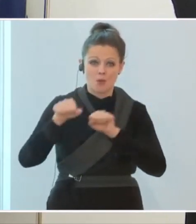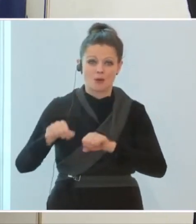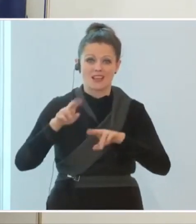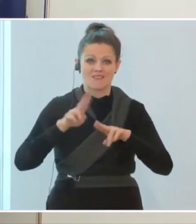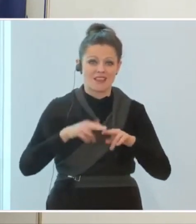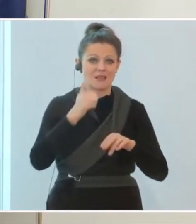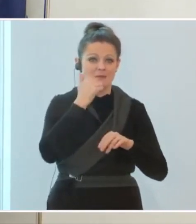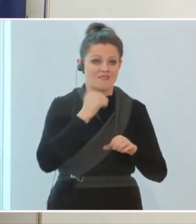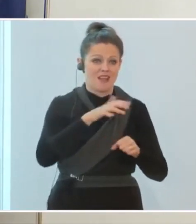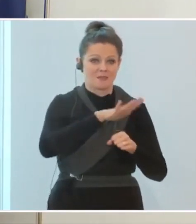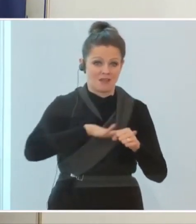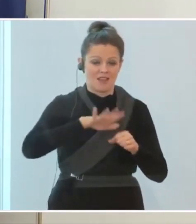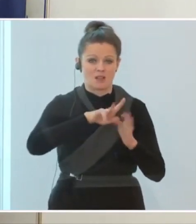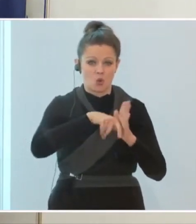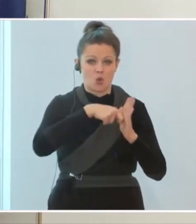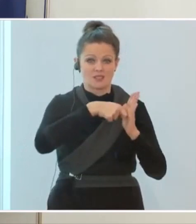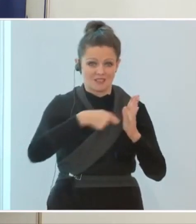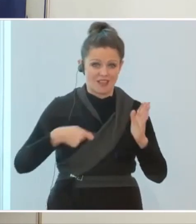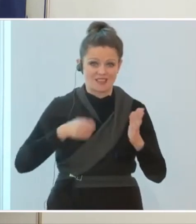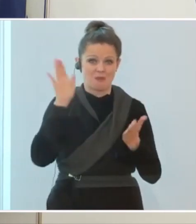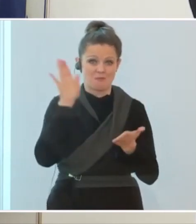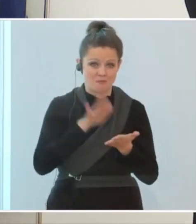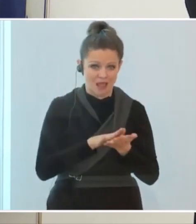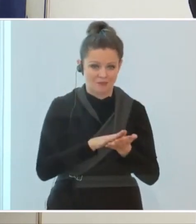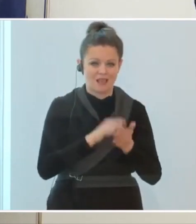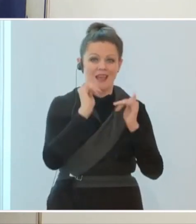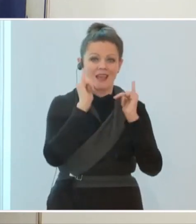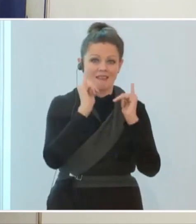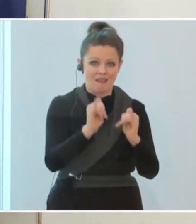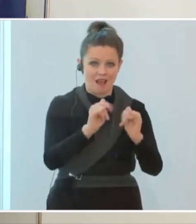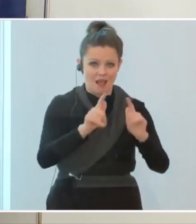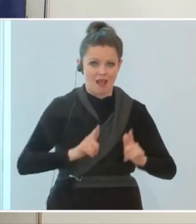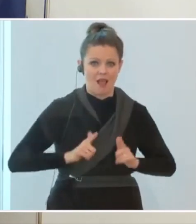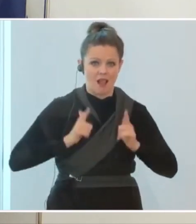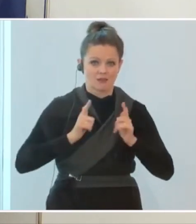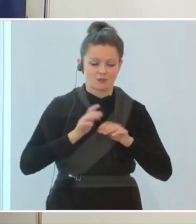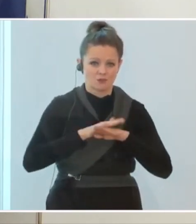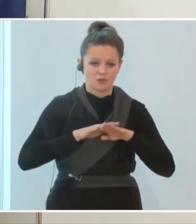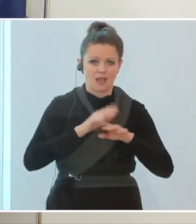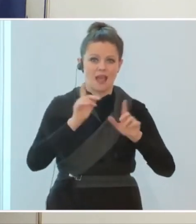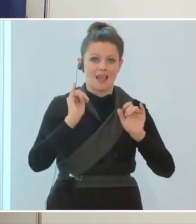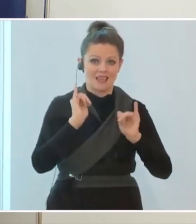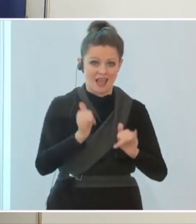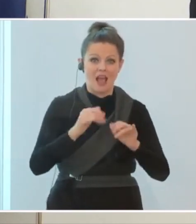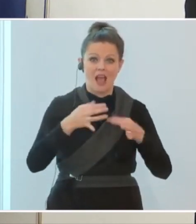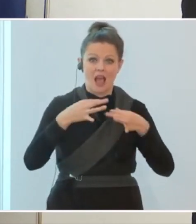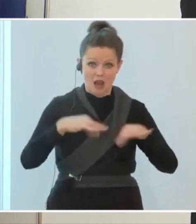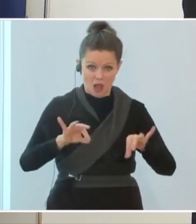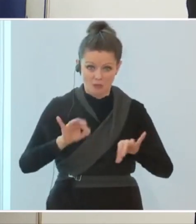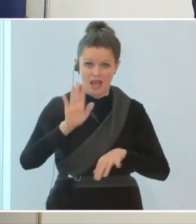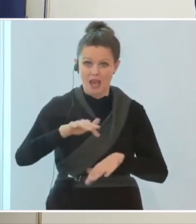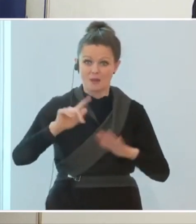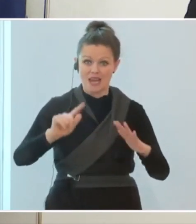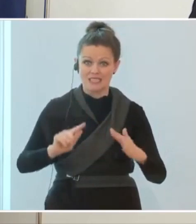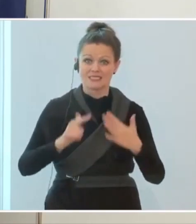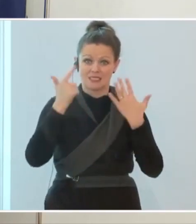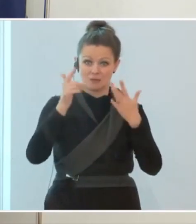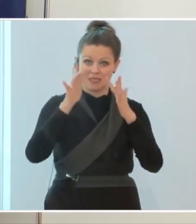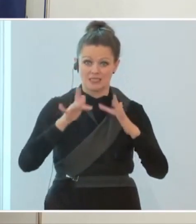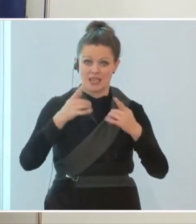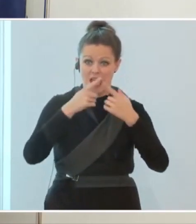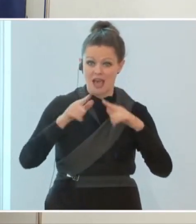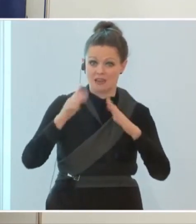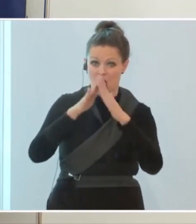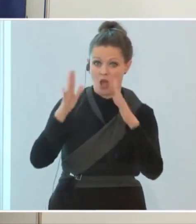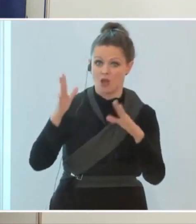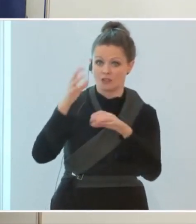Bereich konsequent bleiben. Ja, es ist erlaubt, ab dem 7. wieder einen anderen Haushalt zu treffen. Wenn ich